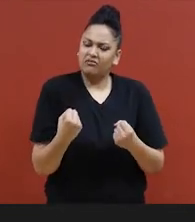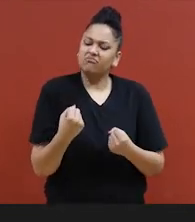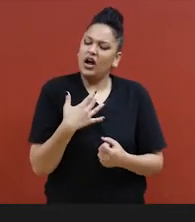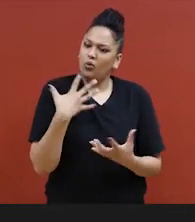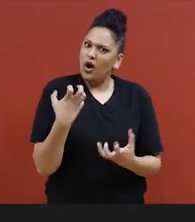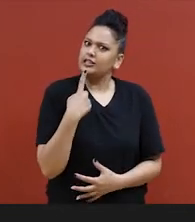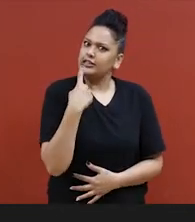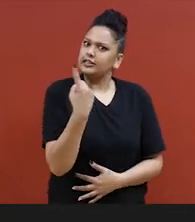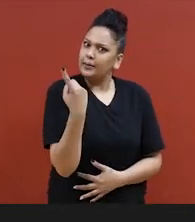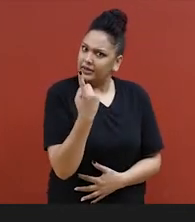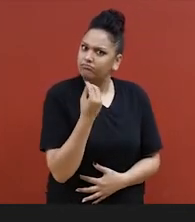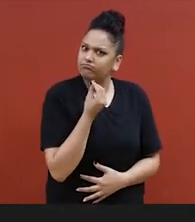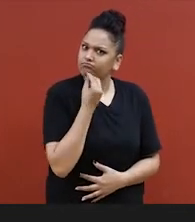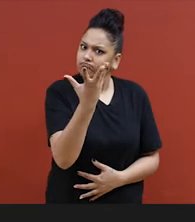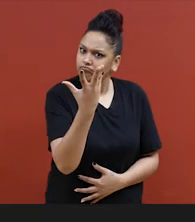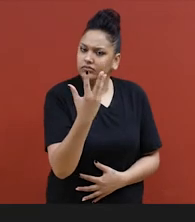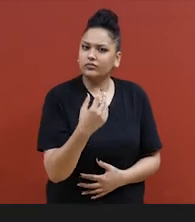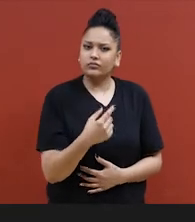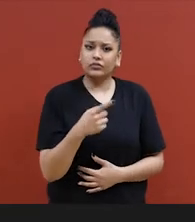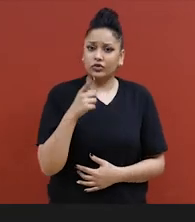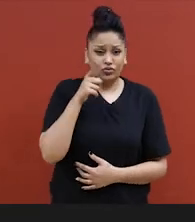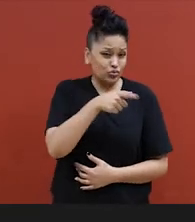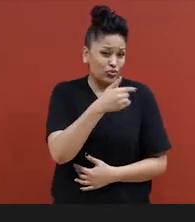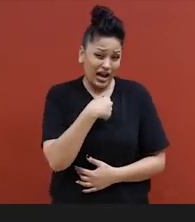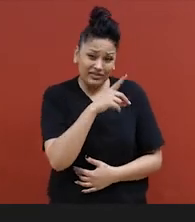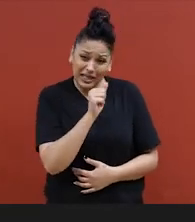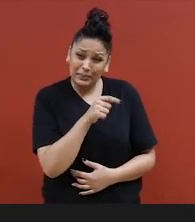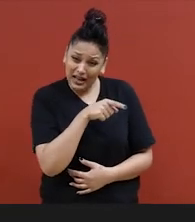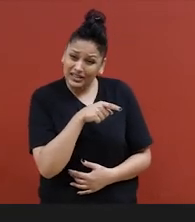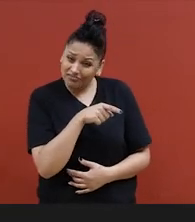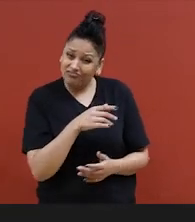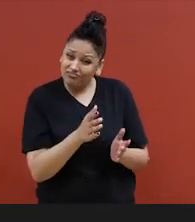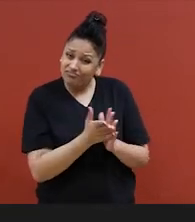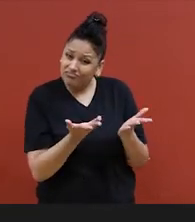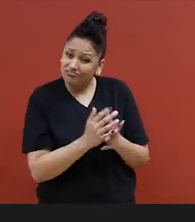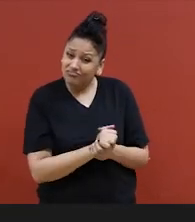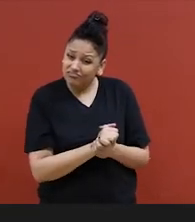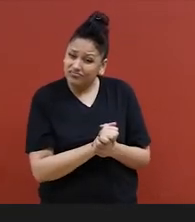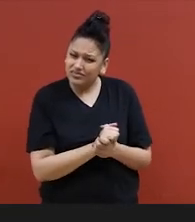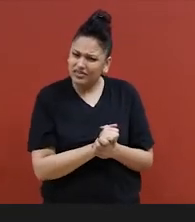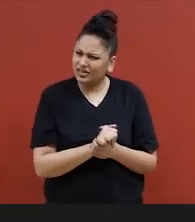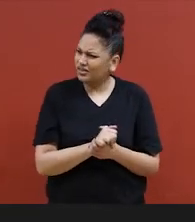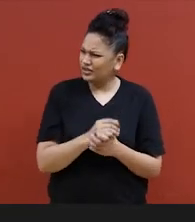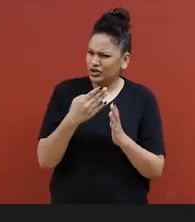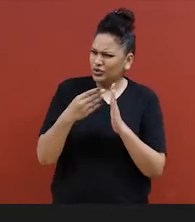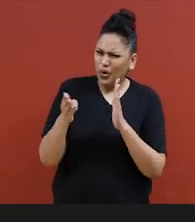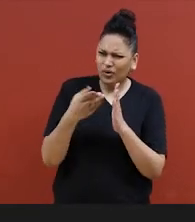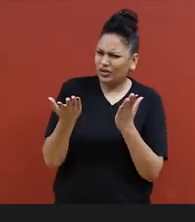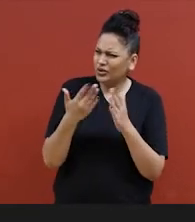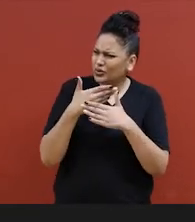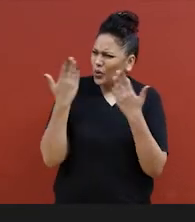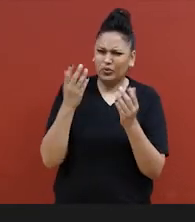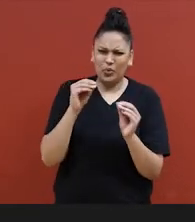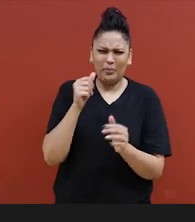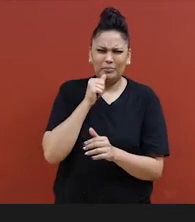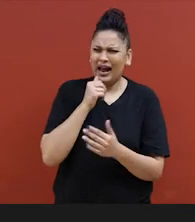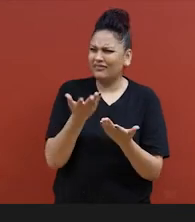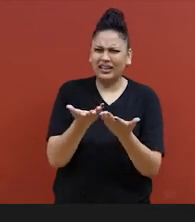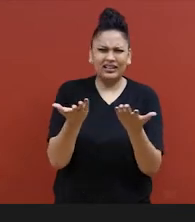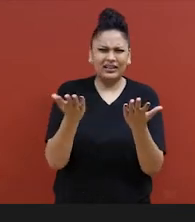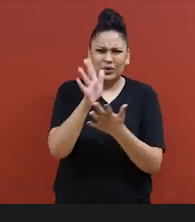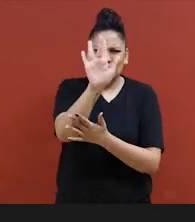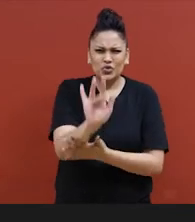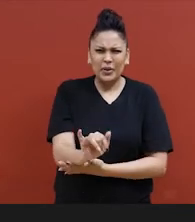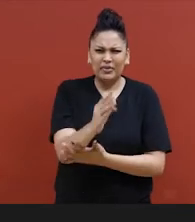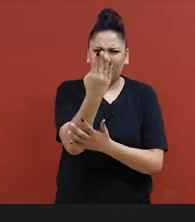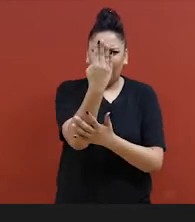Ils m'ont répondu « Oh, c'est parce que vous avez un handicap, on doit avoir accès à vous. » J'ai dit « Donc, vous ne me donnez pas de porte pour avoir de l'intimité quand j'ai